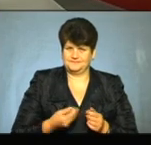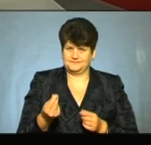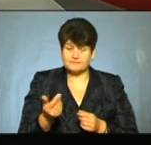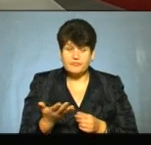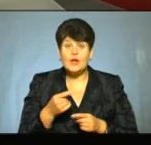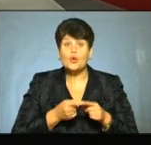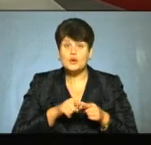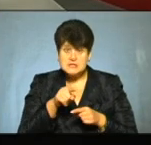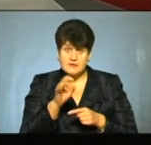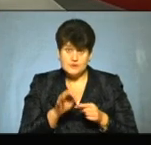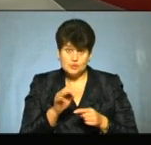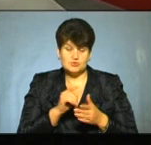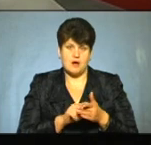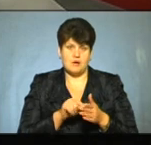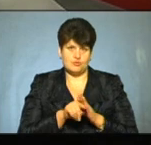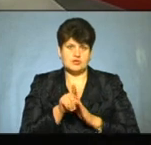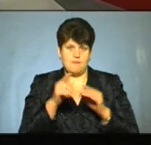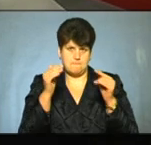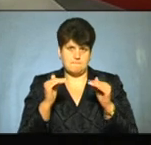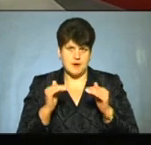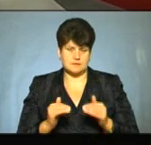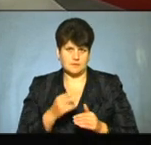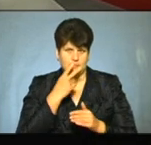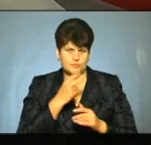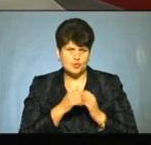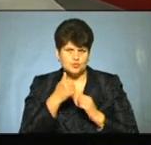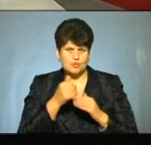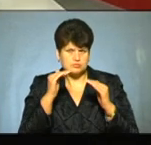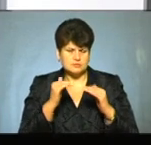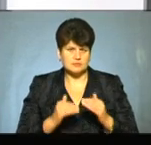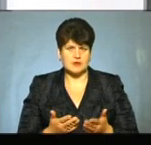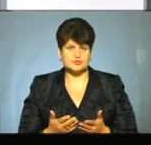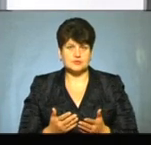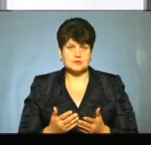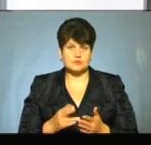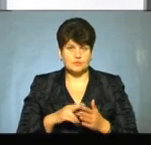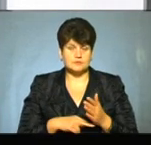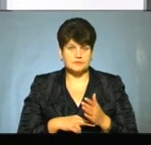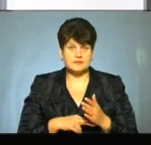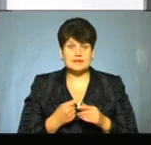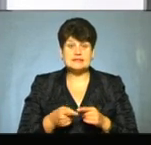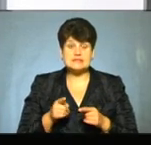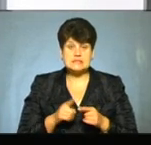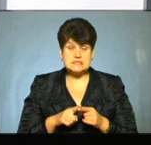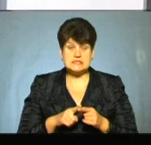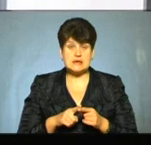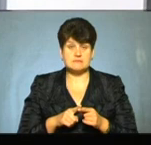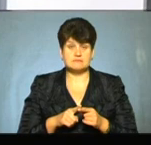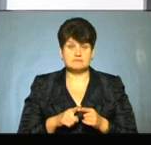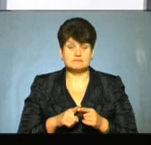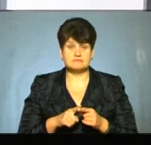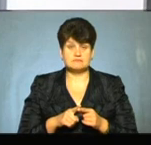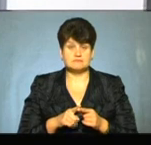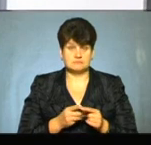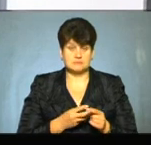розрахунків за пальне почав падати. І ми побачили, що акциз почав зменшуватися кожним роком. Але, ну, це стимул, тому